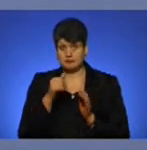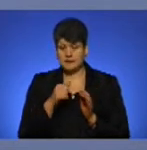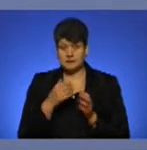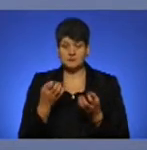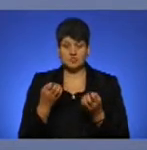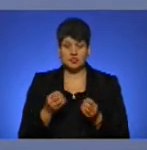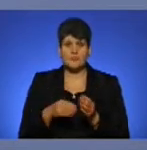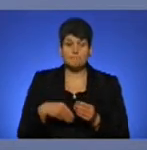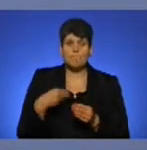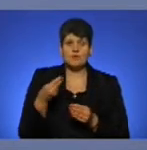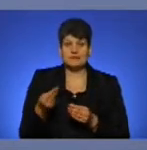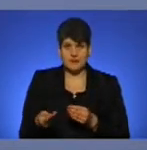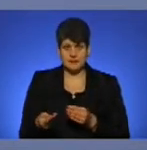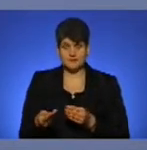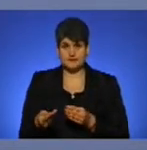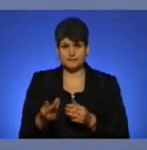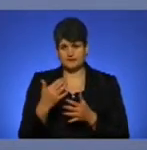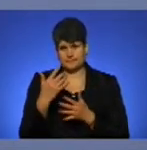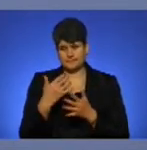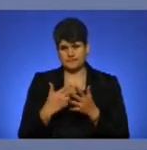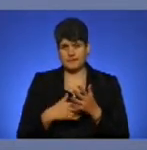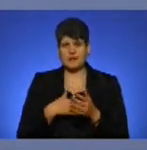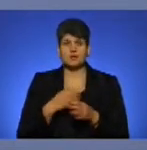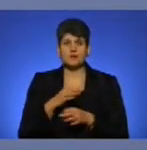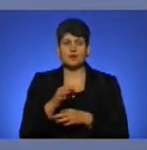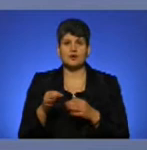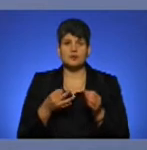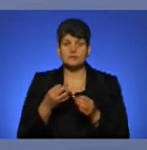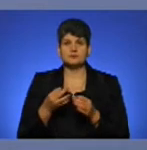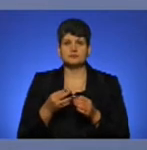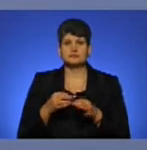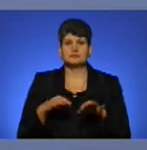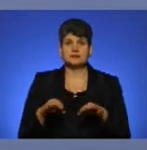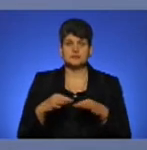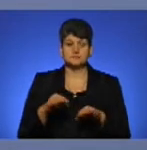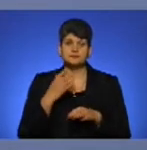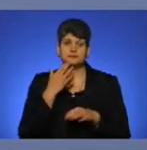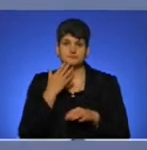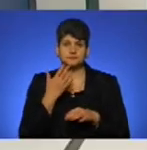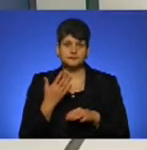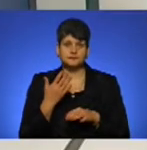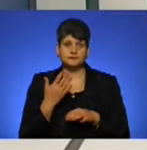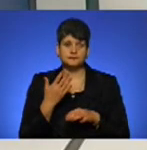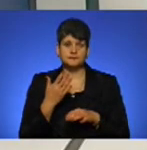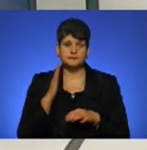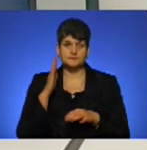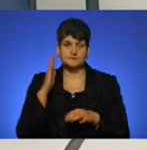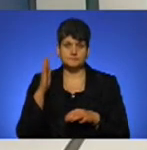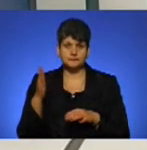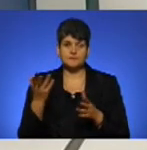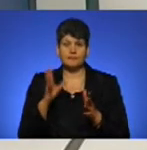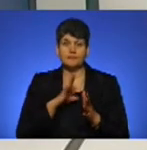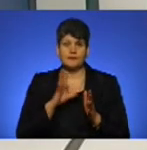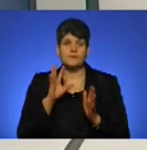подалися ряд наших проєктів на так звану транспортну національну стратегію, яка була